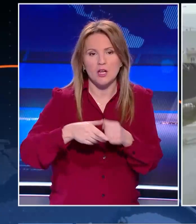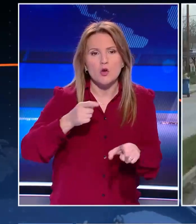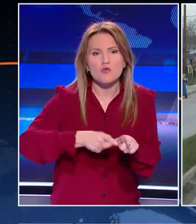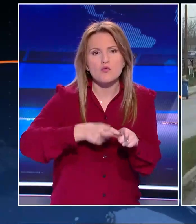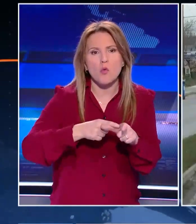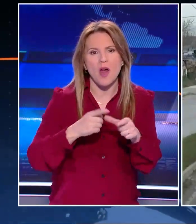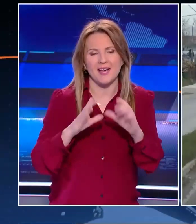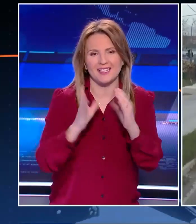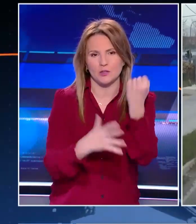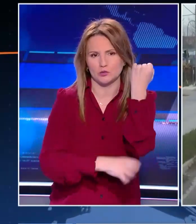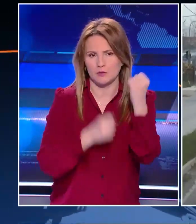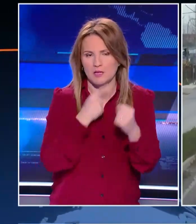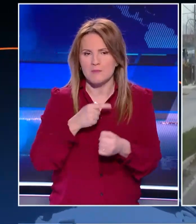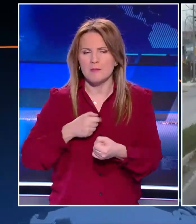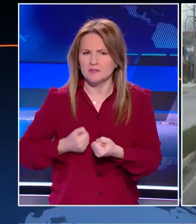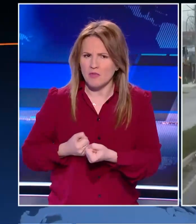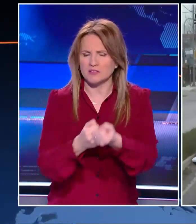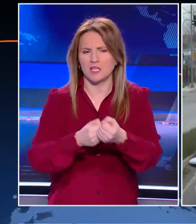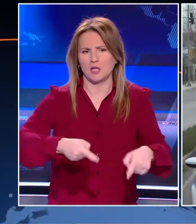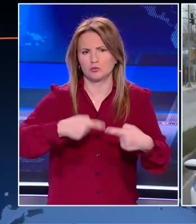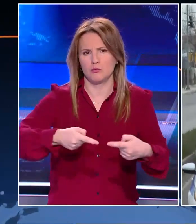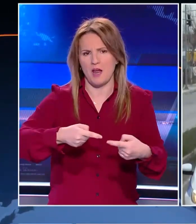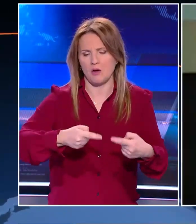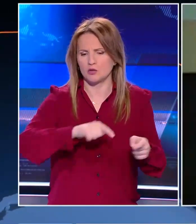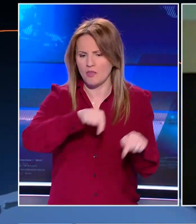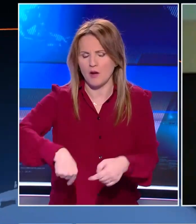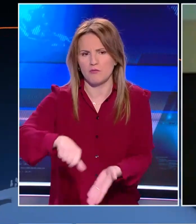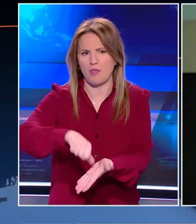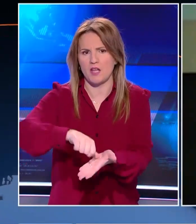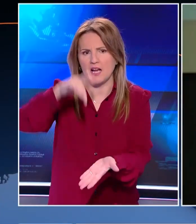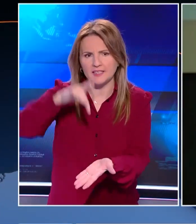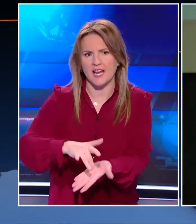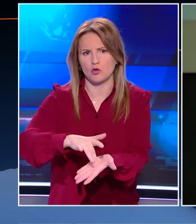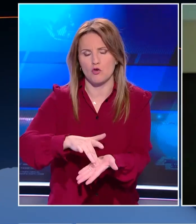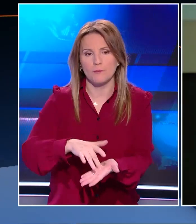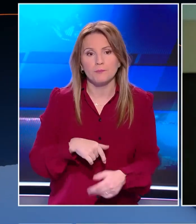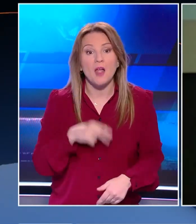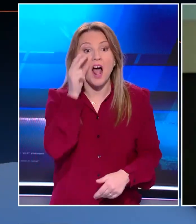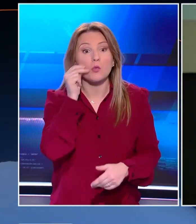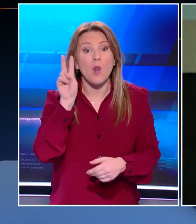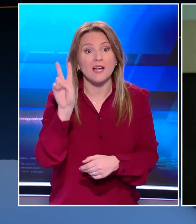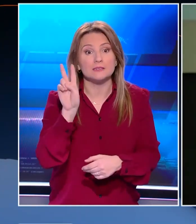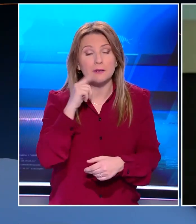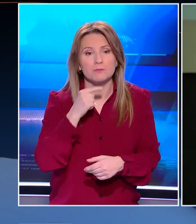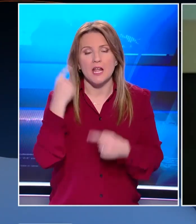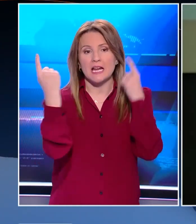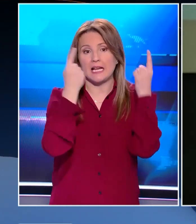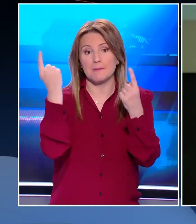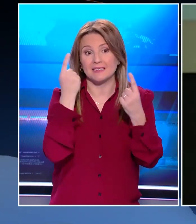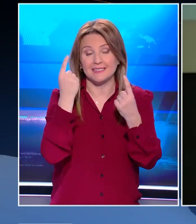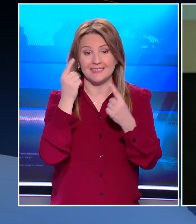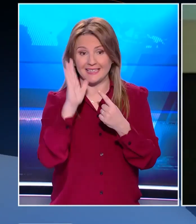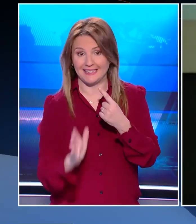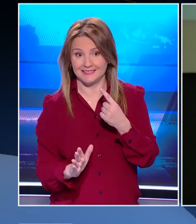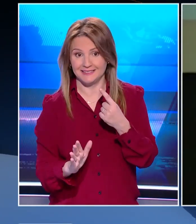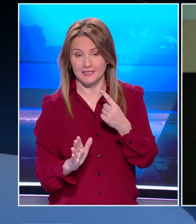ΚΚΠ τάχθηκε υπέρ της καθόδου των τρακτέρ στο κέντρο της Αθήνας. Δεν ξέρανε ότι η κλιματική κρίση θα δημιουργήσει κόστος